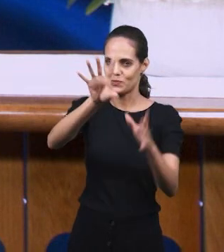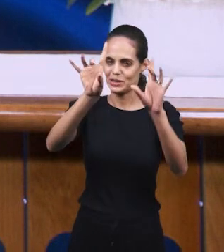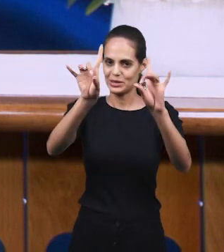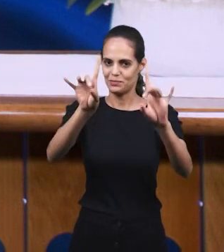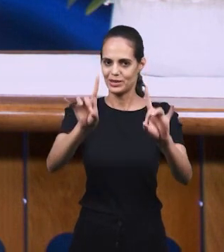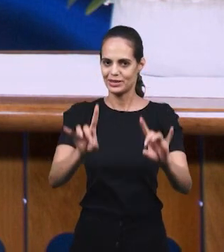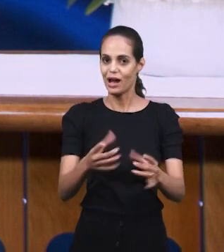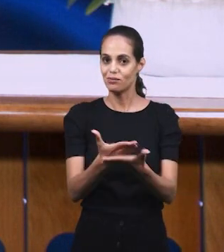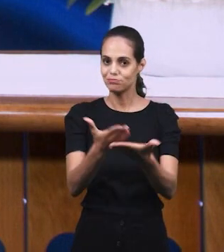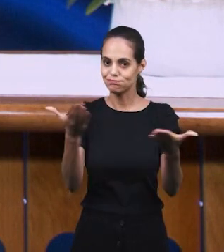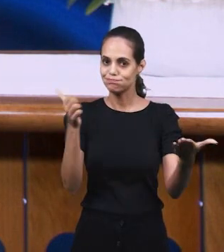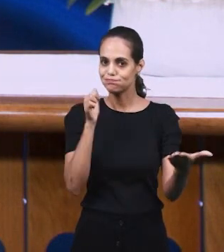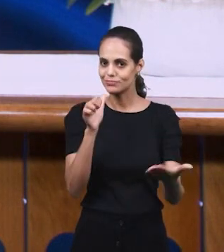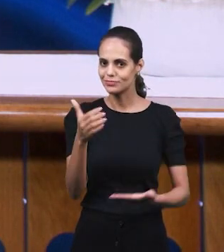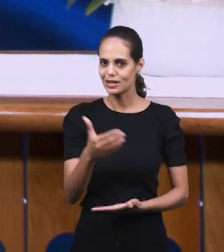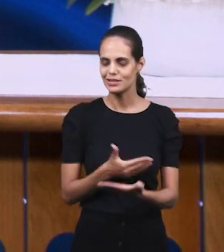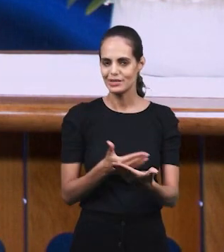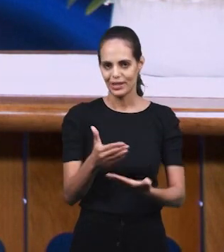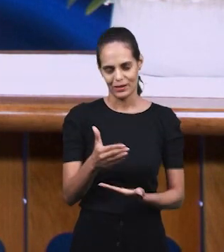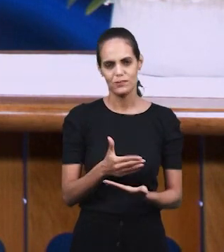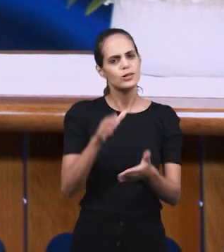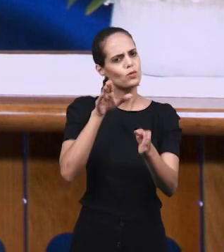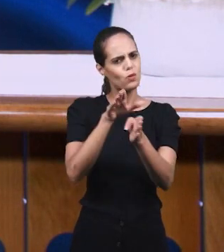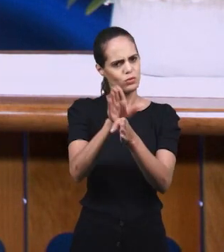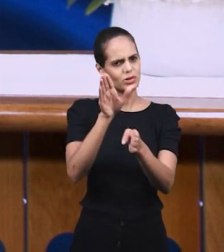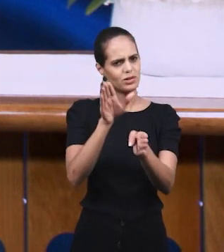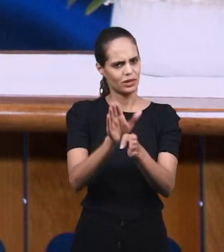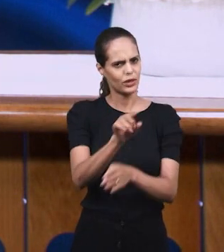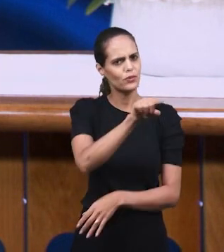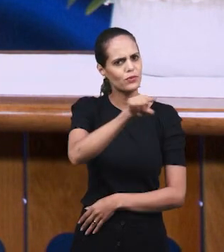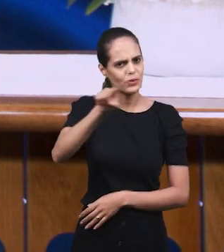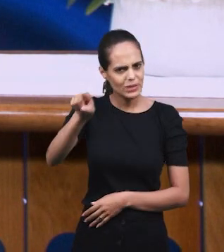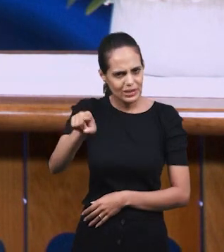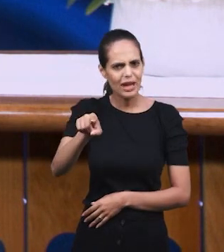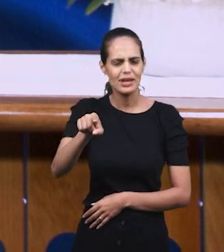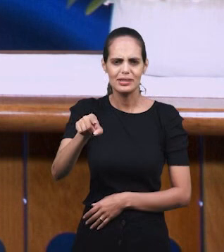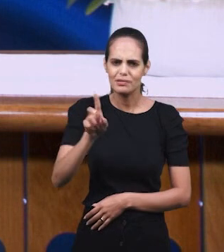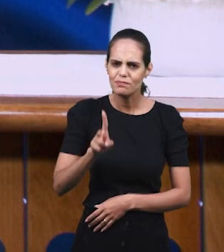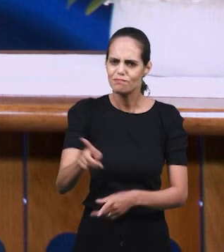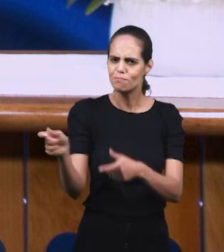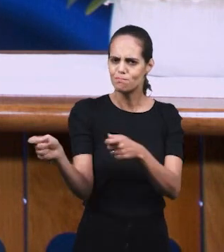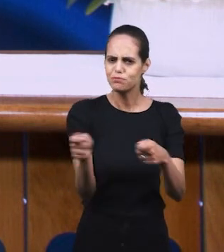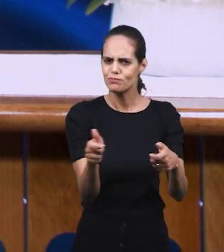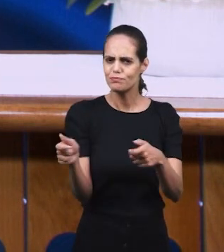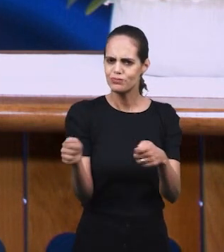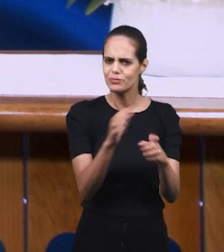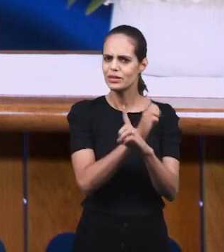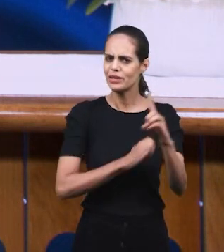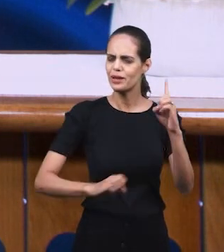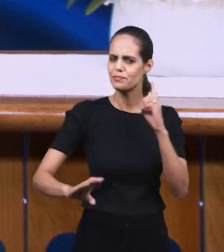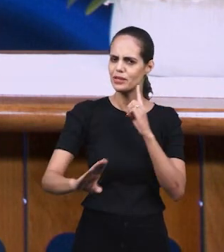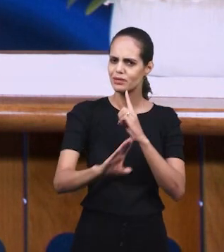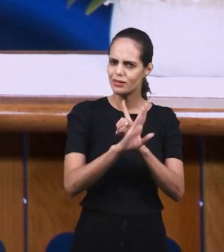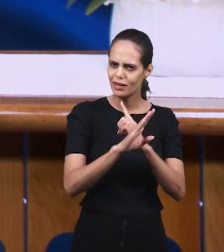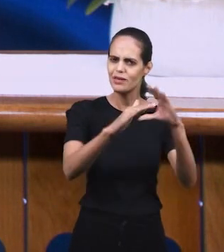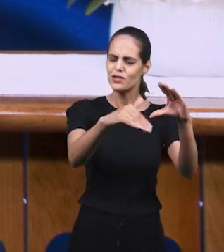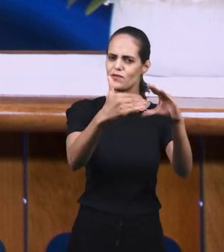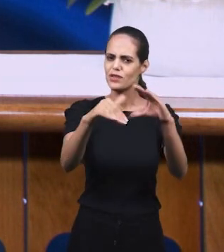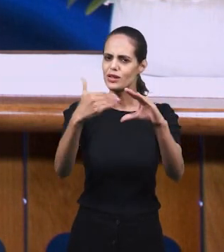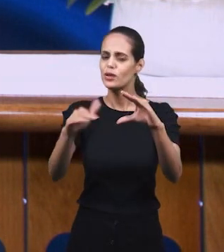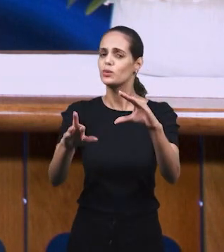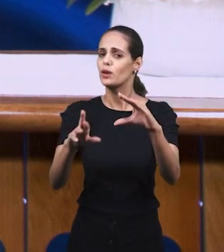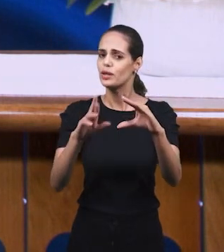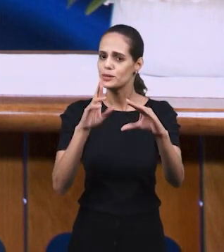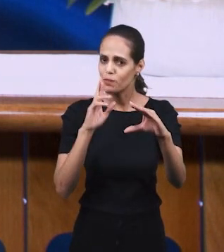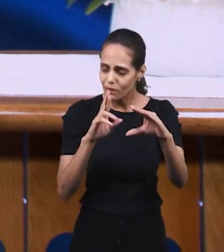этом заканчиваем нашу трансляцию для наших сестер. И мы советуем, сестры, продолжайте участвовать. Присылайте нам